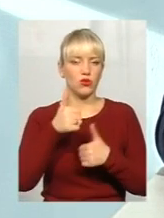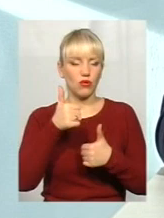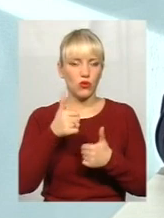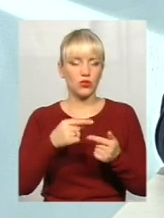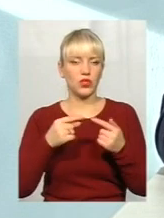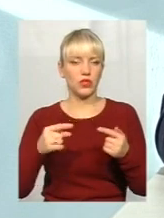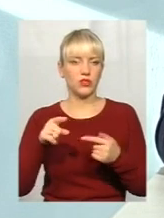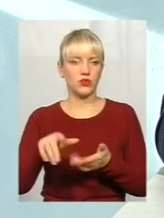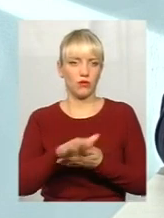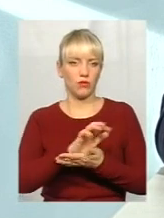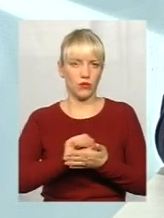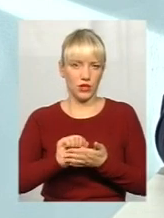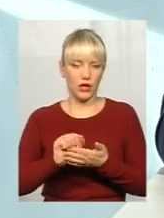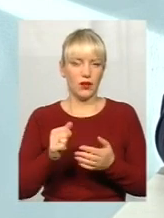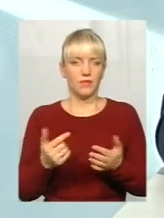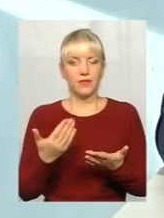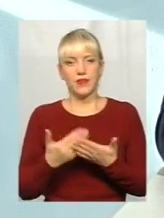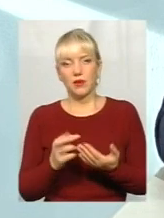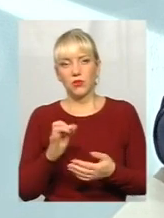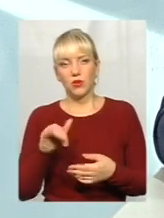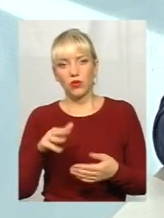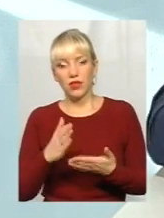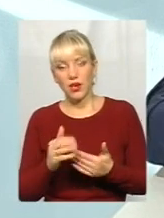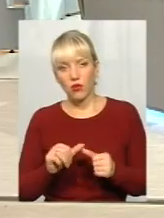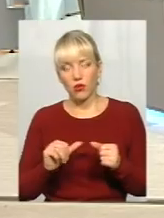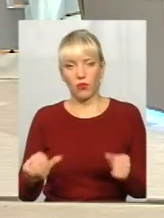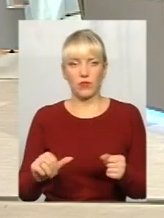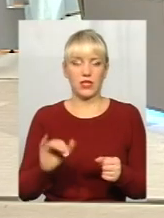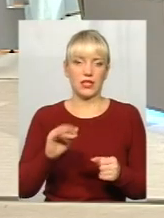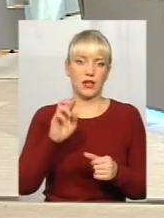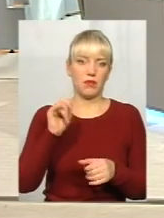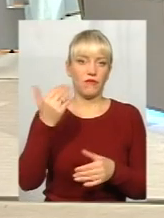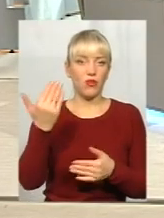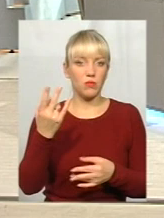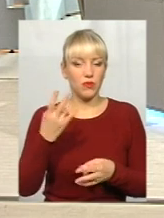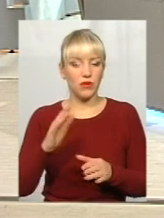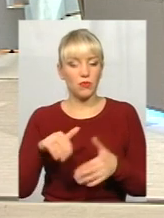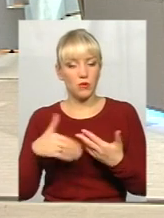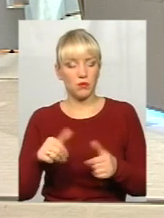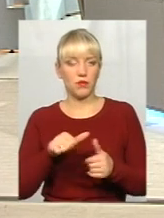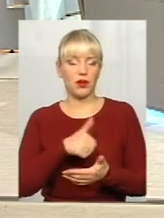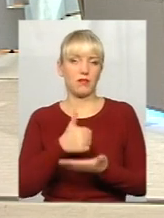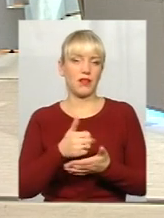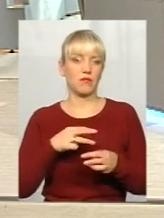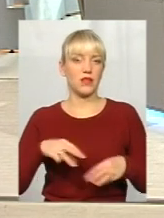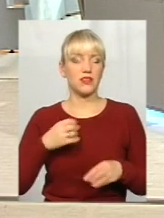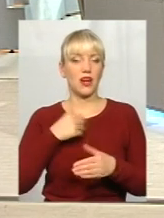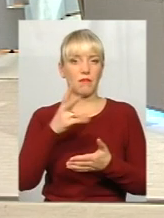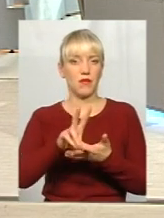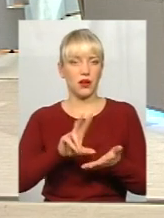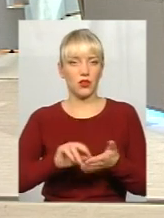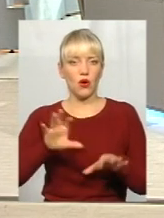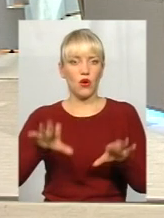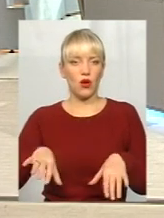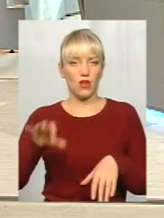От комісії, вроді би, є, і вони мають пропонувати прем'єр-міністр. А я вам наведу приклад. Голова ОДА